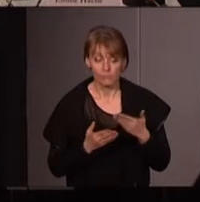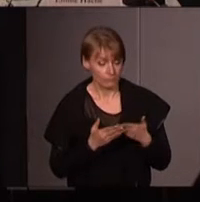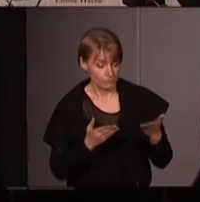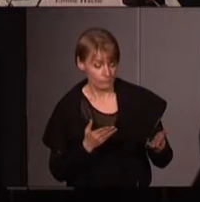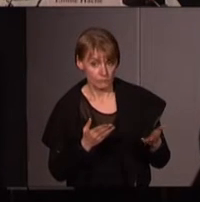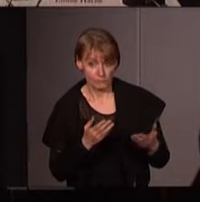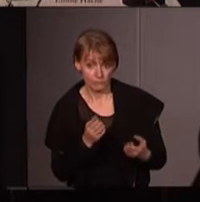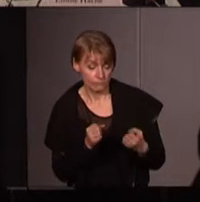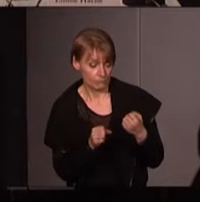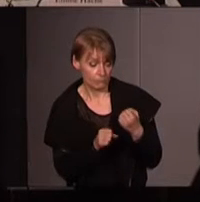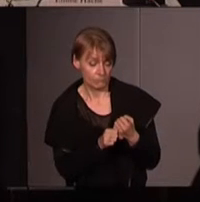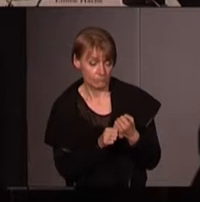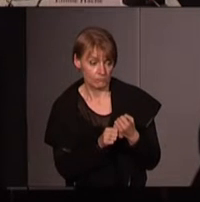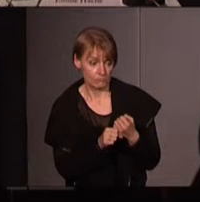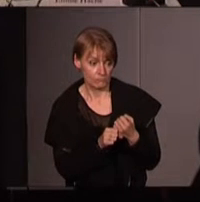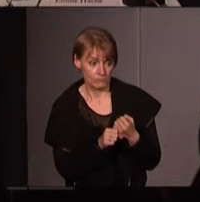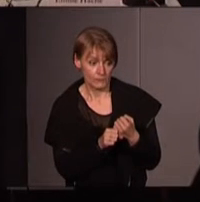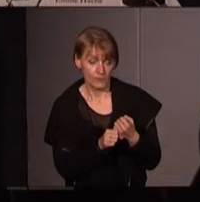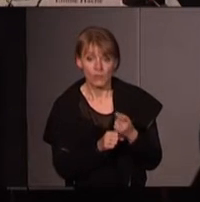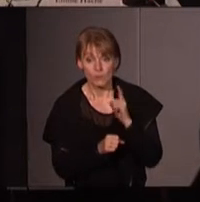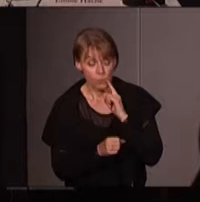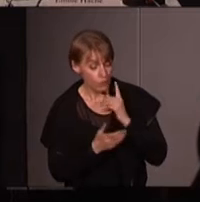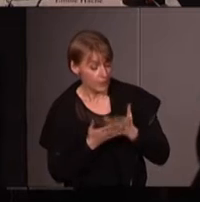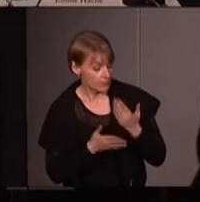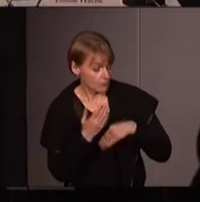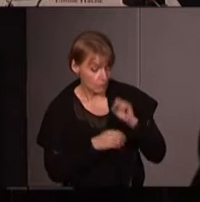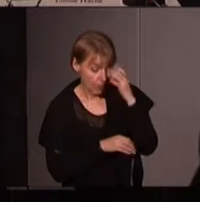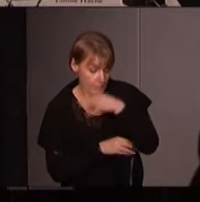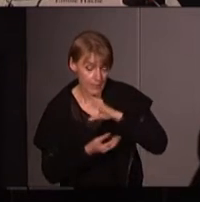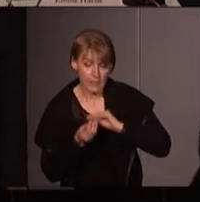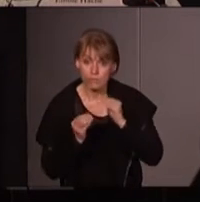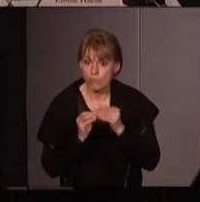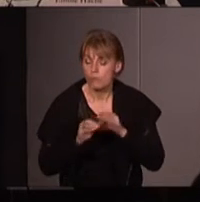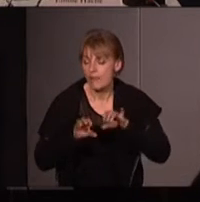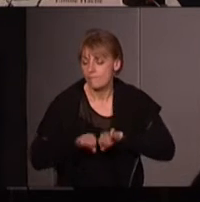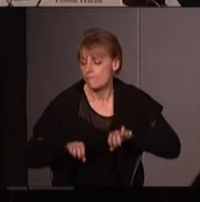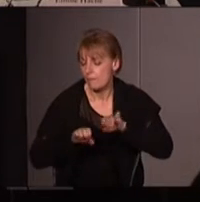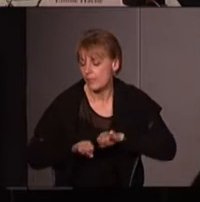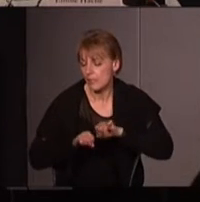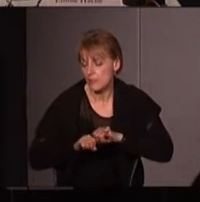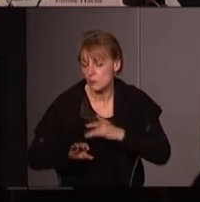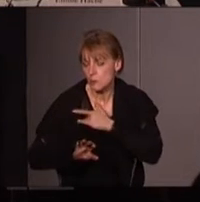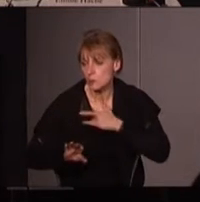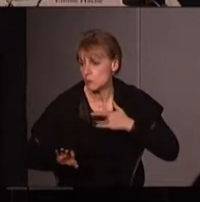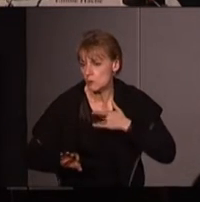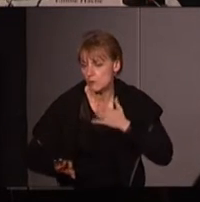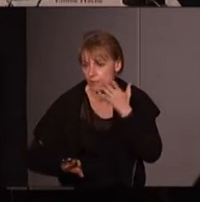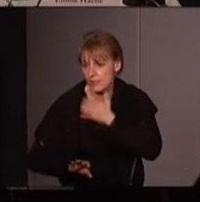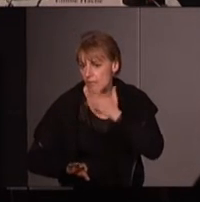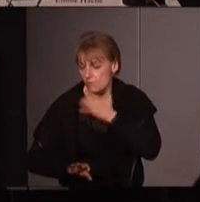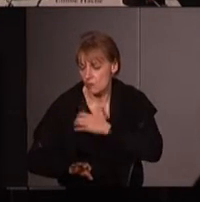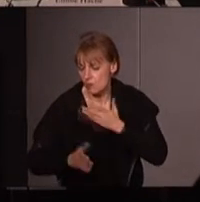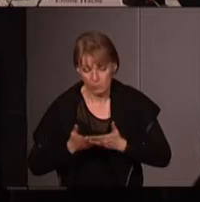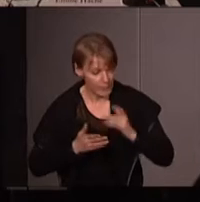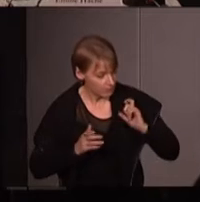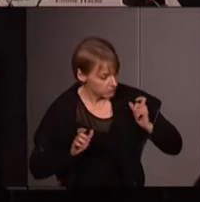principalement lui autour de scandales sanitaires aux Etats-Unis industriels qui se sont succédés au cours